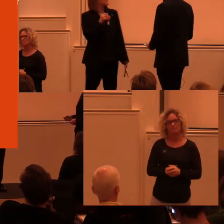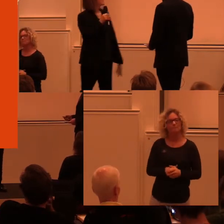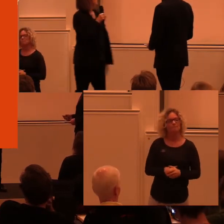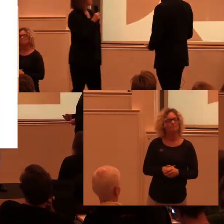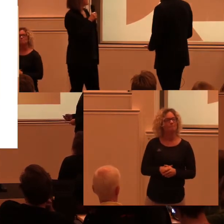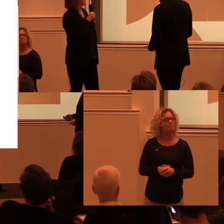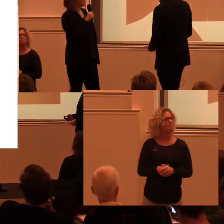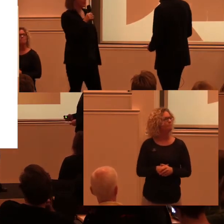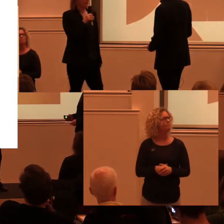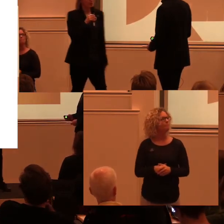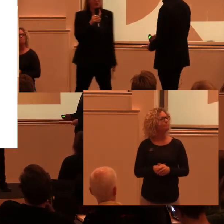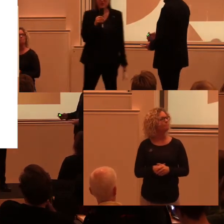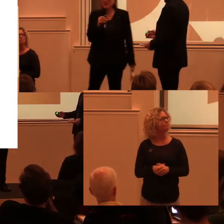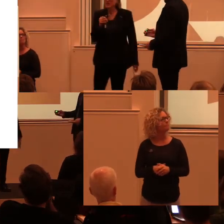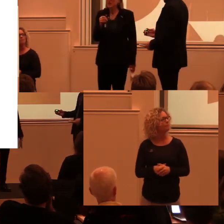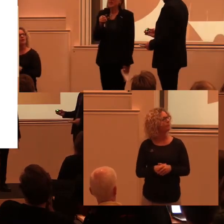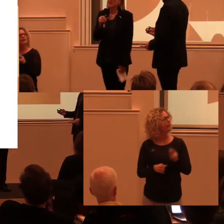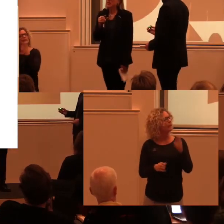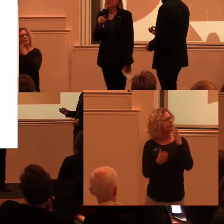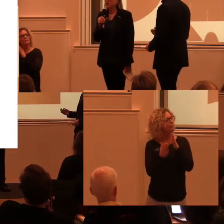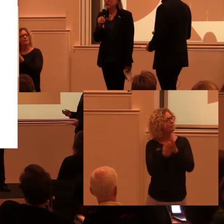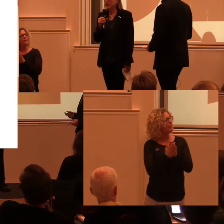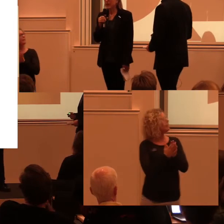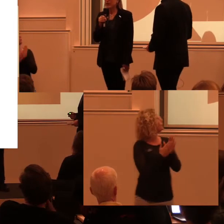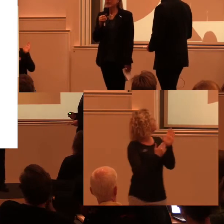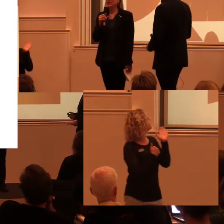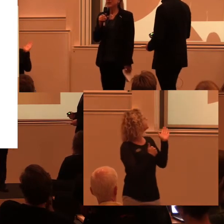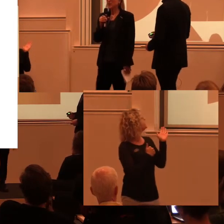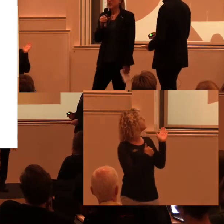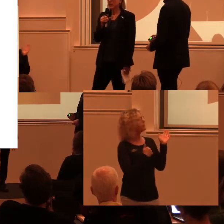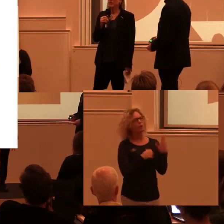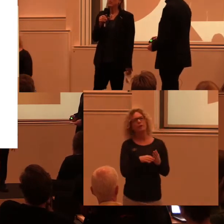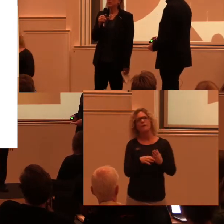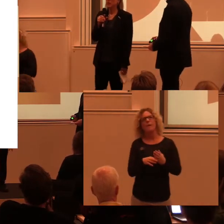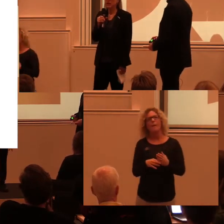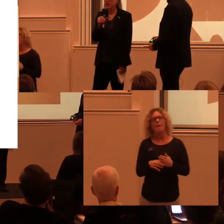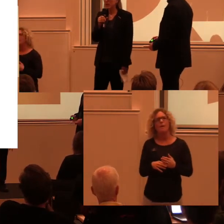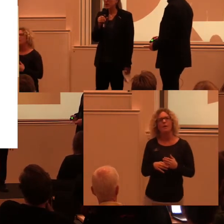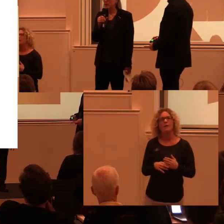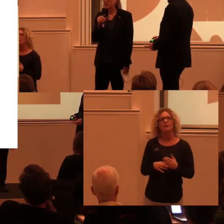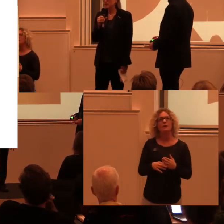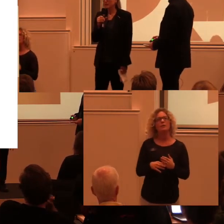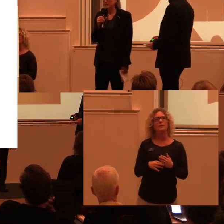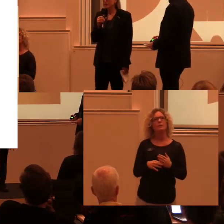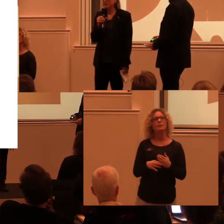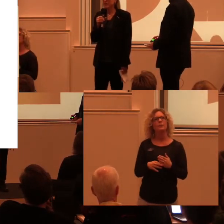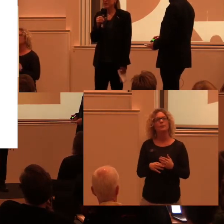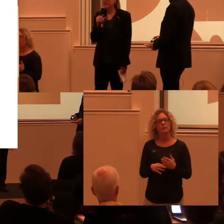Men om vi tar fram nästa bild. Innan jag kommer in på det här med